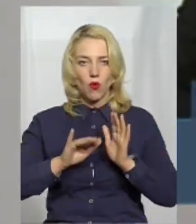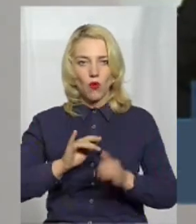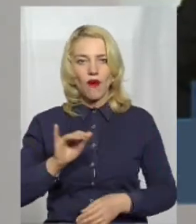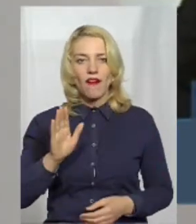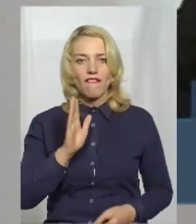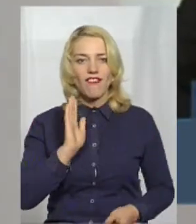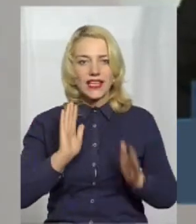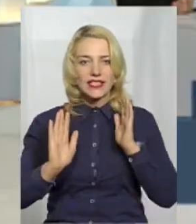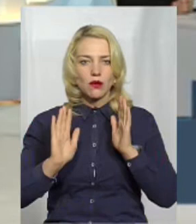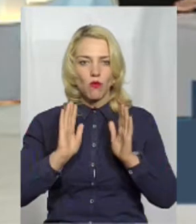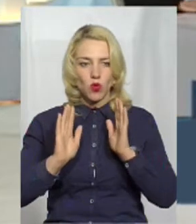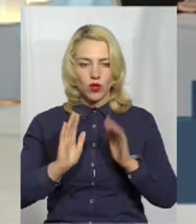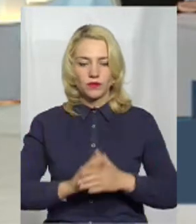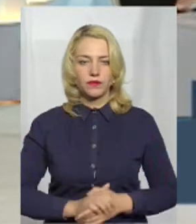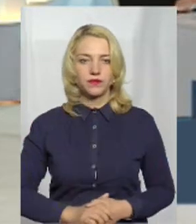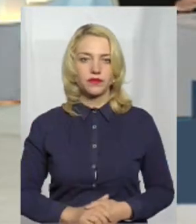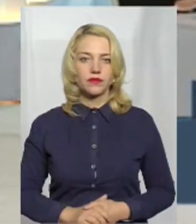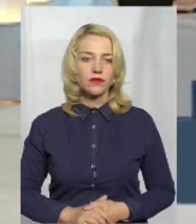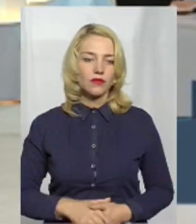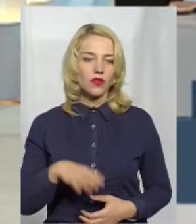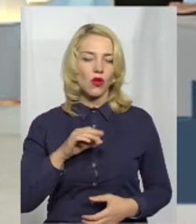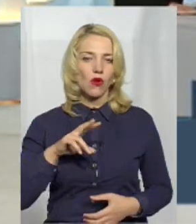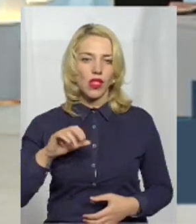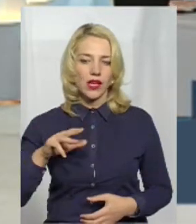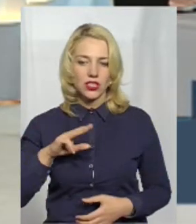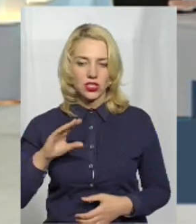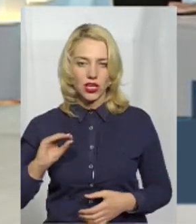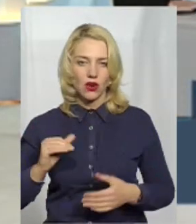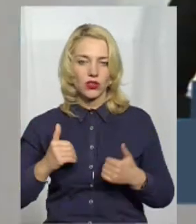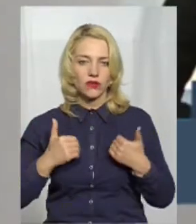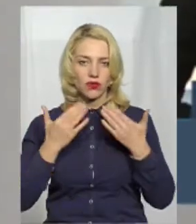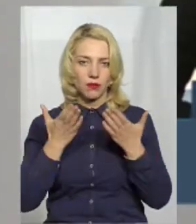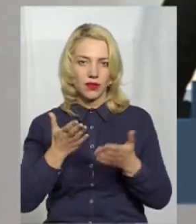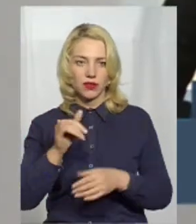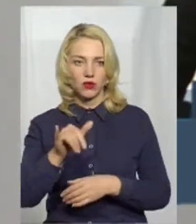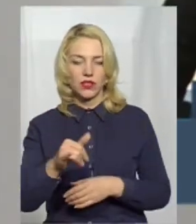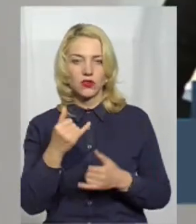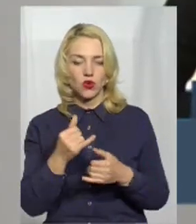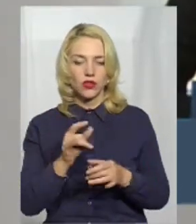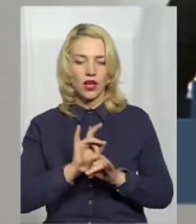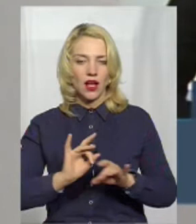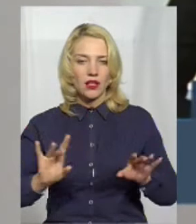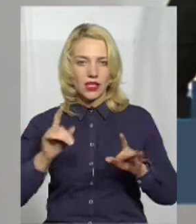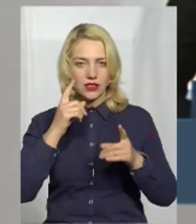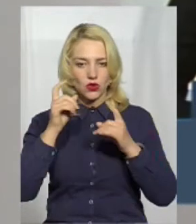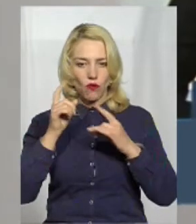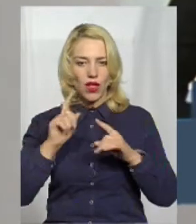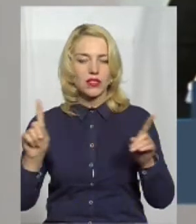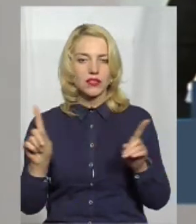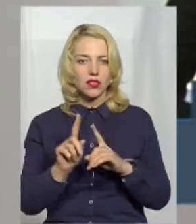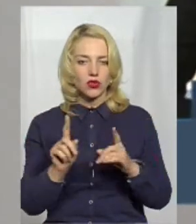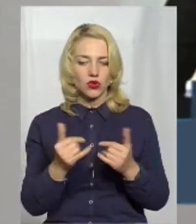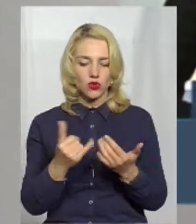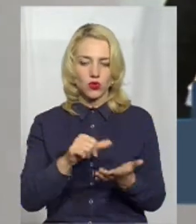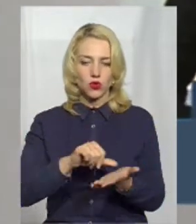мережі Facebook. Пан Олежа, хотів щоб вас запитати, що сьогодні анонсувалися, що учасники, і ви вже про це